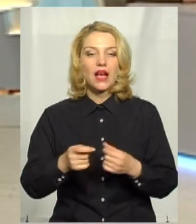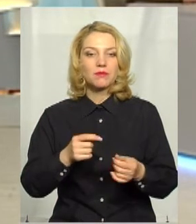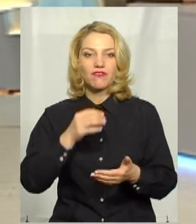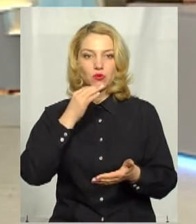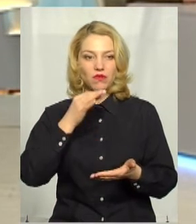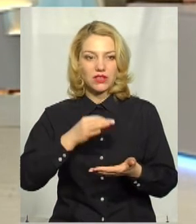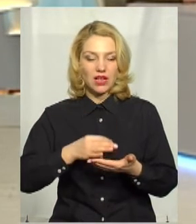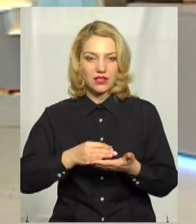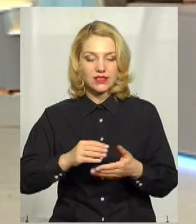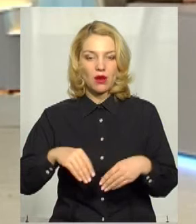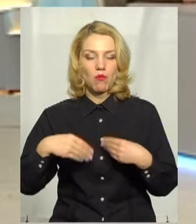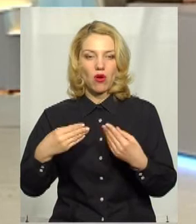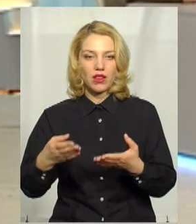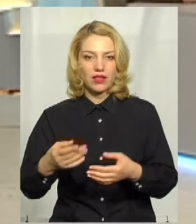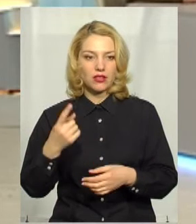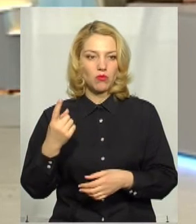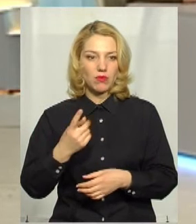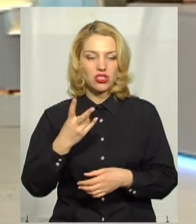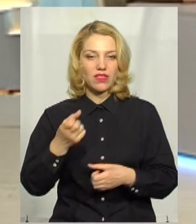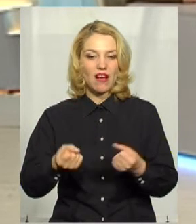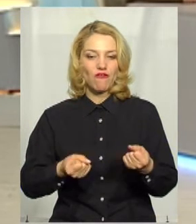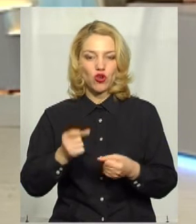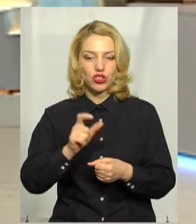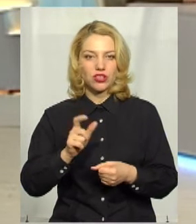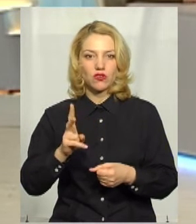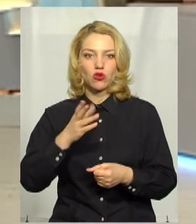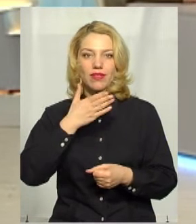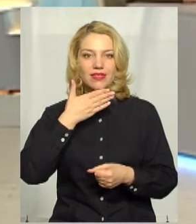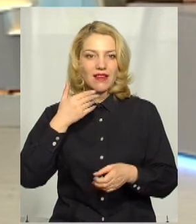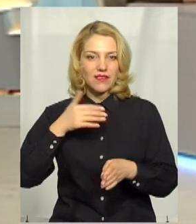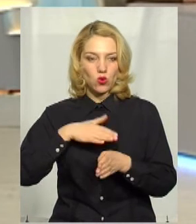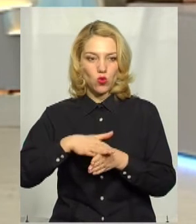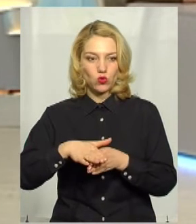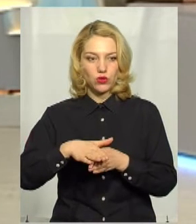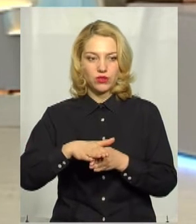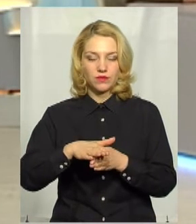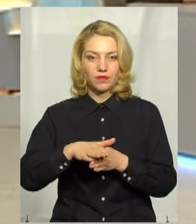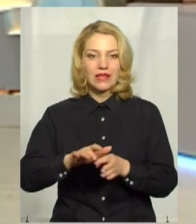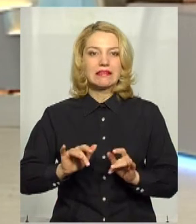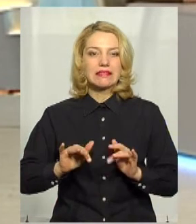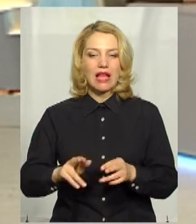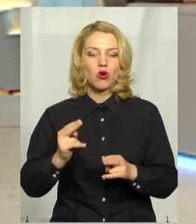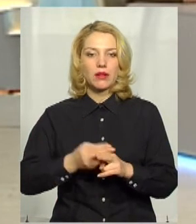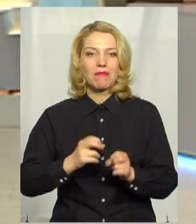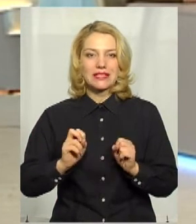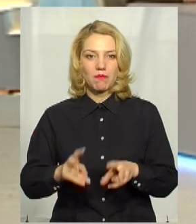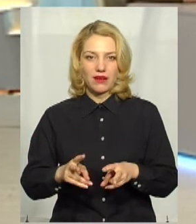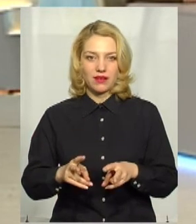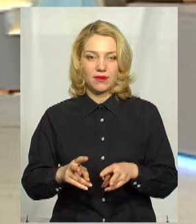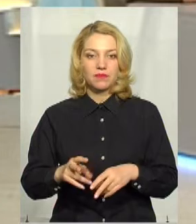Адміністративна відповідальність покладена, по-перше, як на водіїв, які не виконують заходи безпеки.